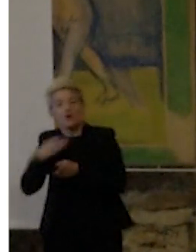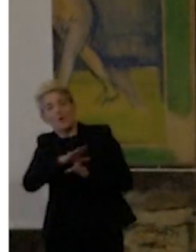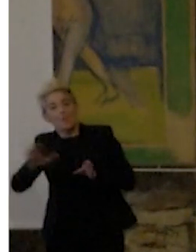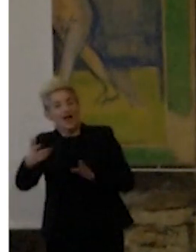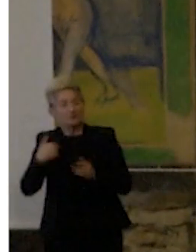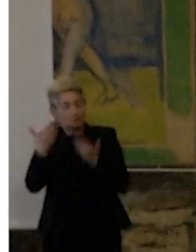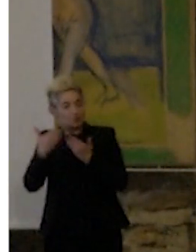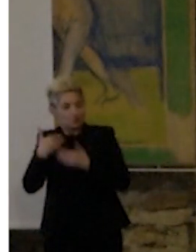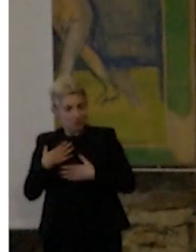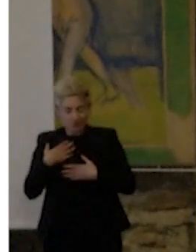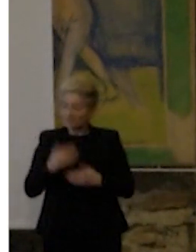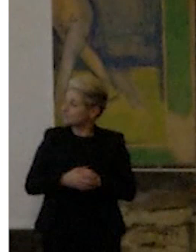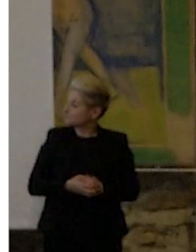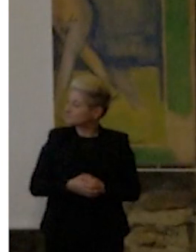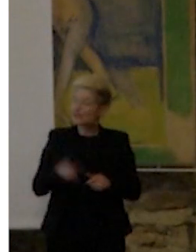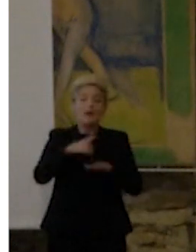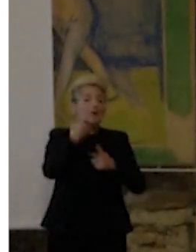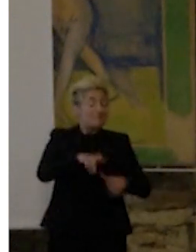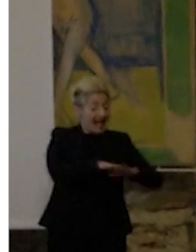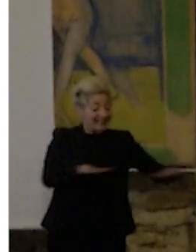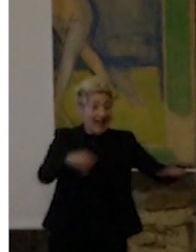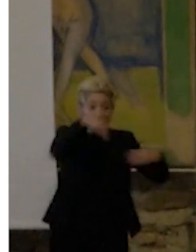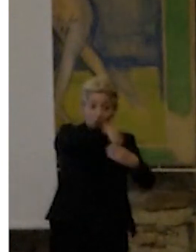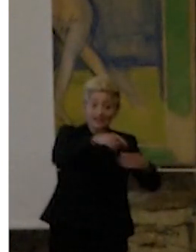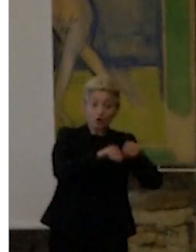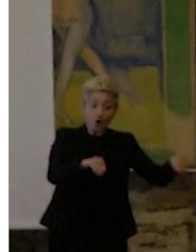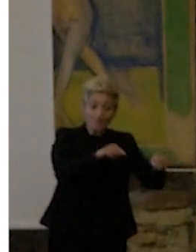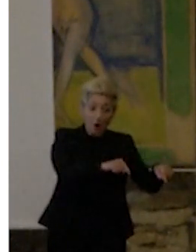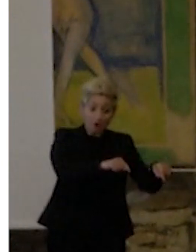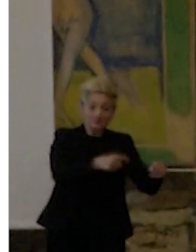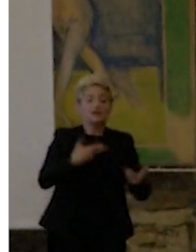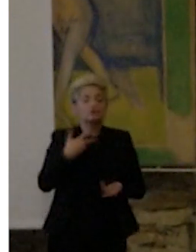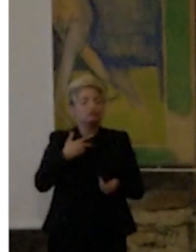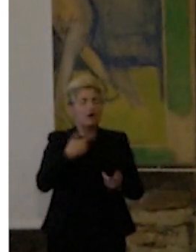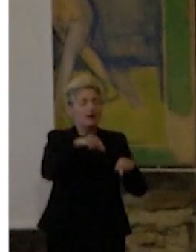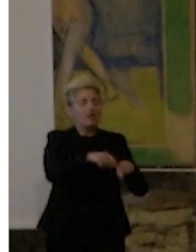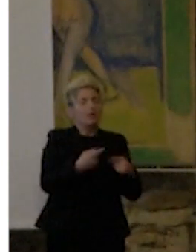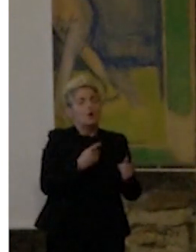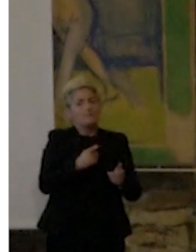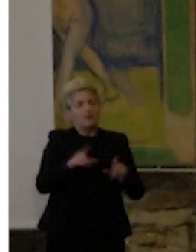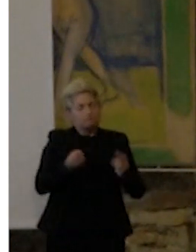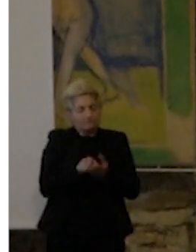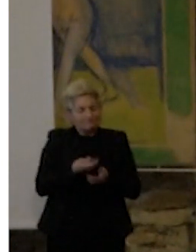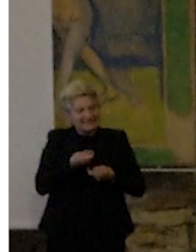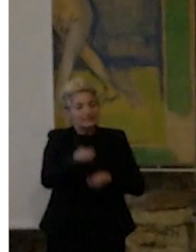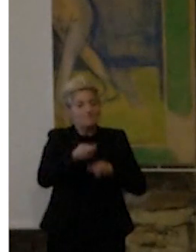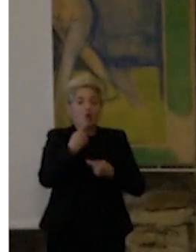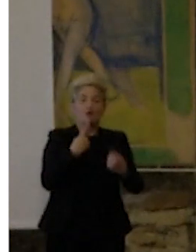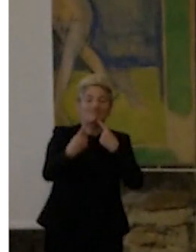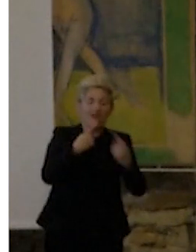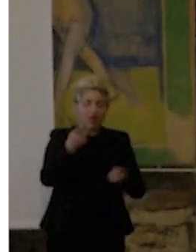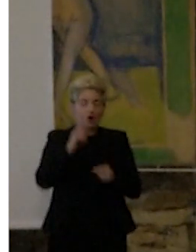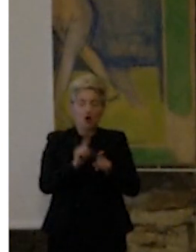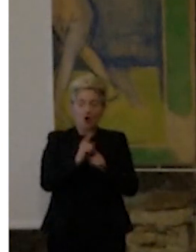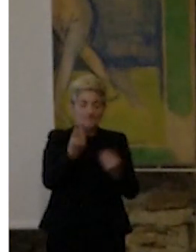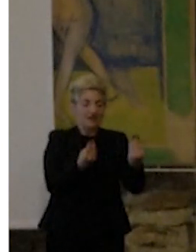Perché dico questo? Perché appunto questi tavoli hanno il compito di mettere in dialogo questa capacità e questa possibilità di mettere a